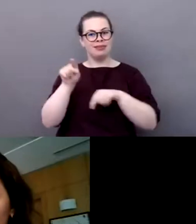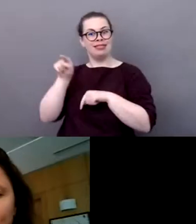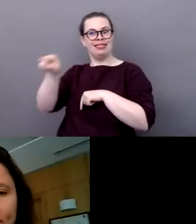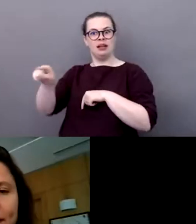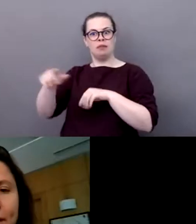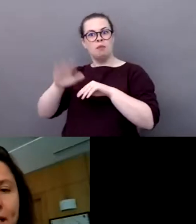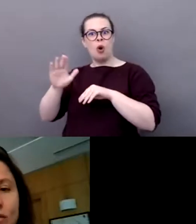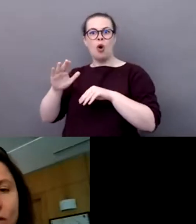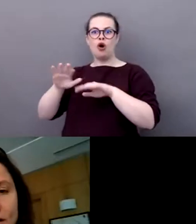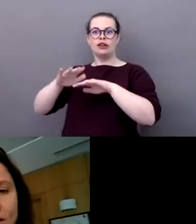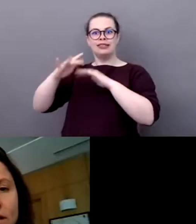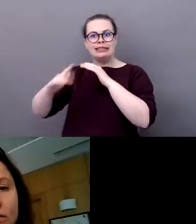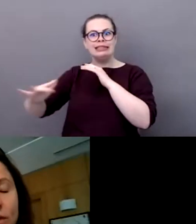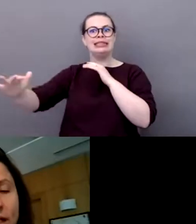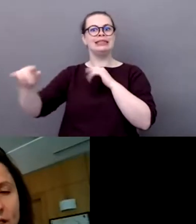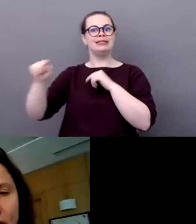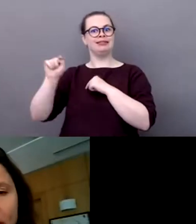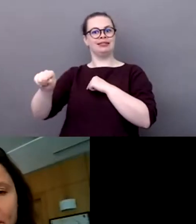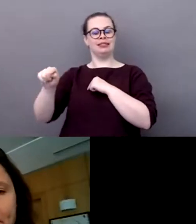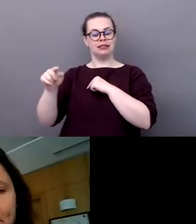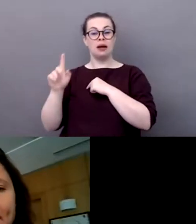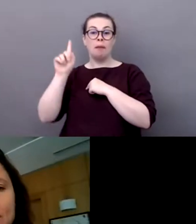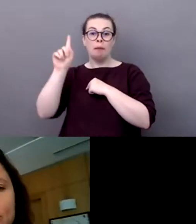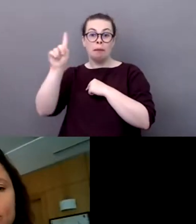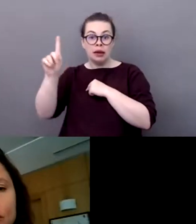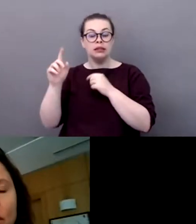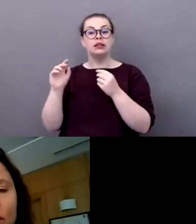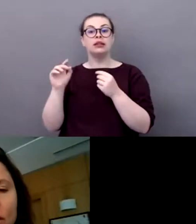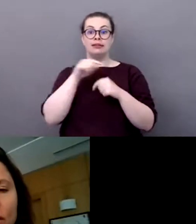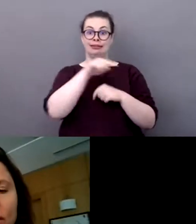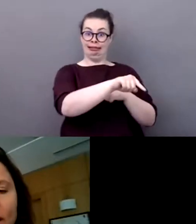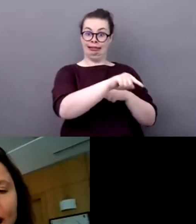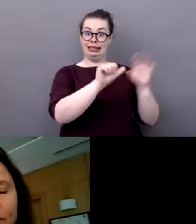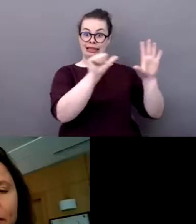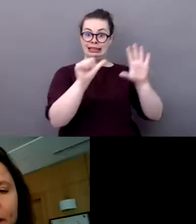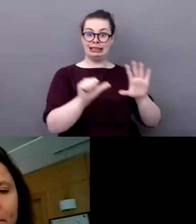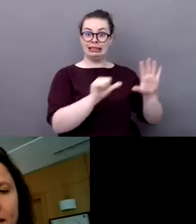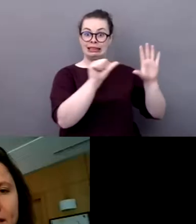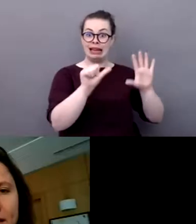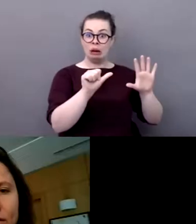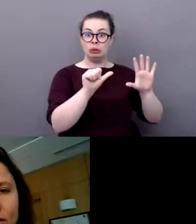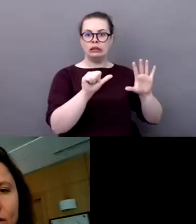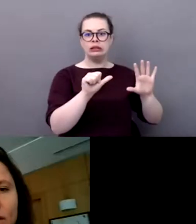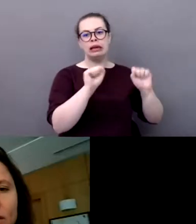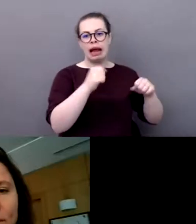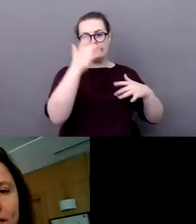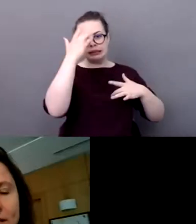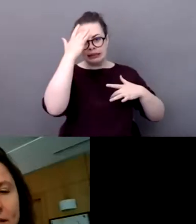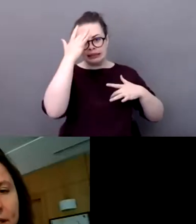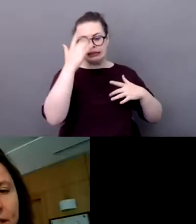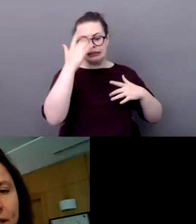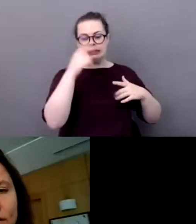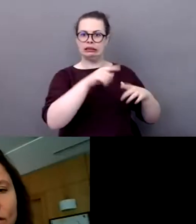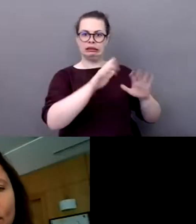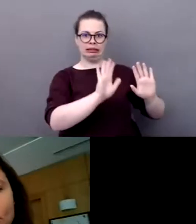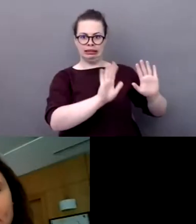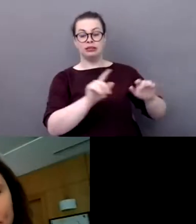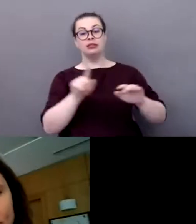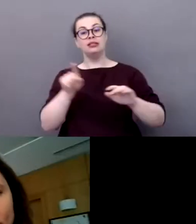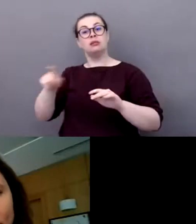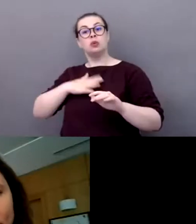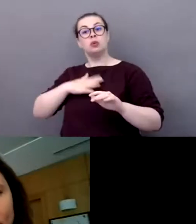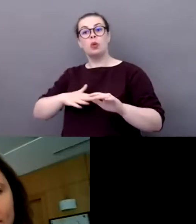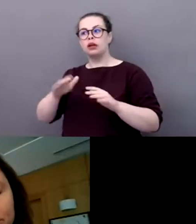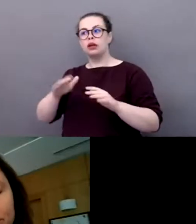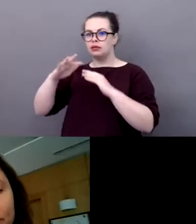a un impact sur la santé non négligeable. Et justement, arriver à passer dans ma discipline en milieu